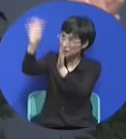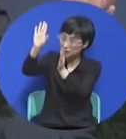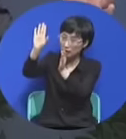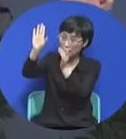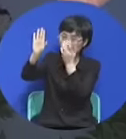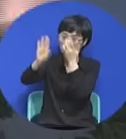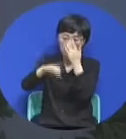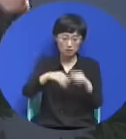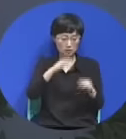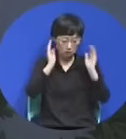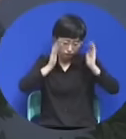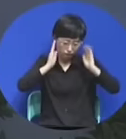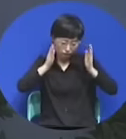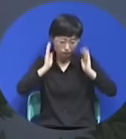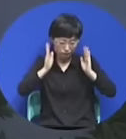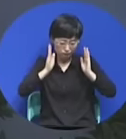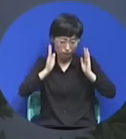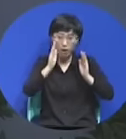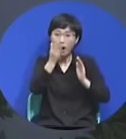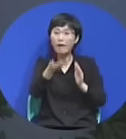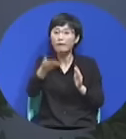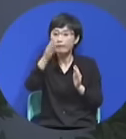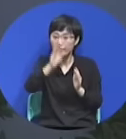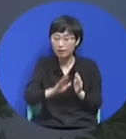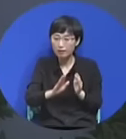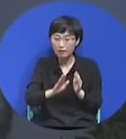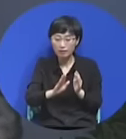지구에는 계속 오는 겁니다. 이 문제가